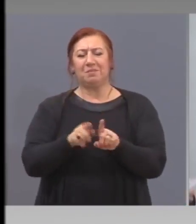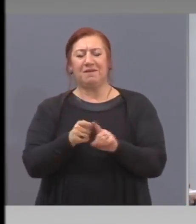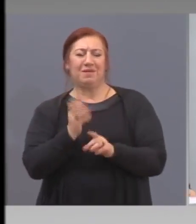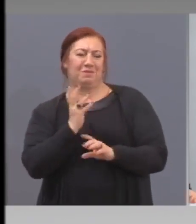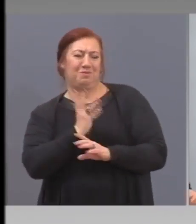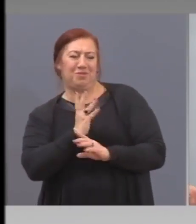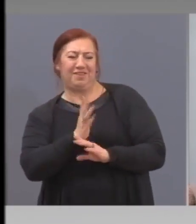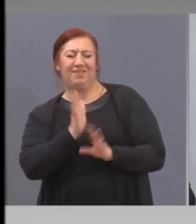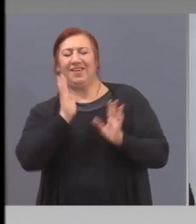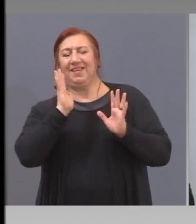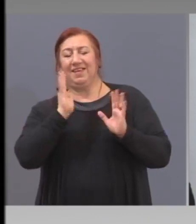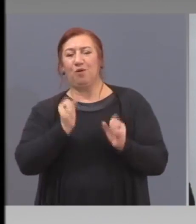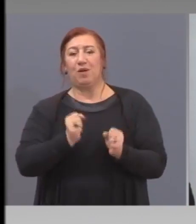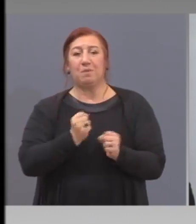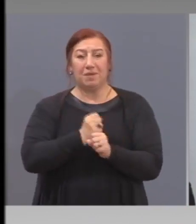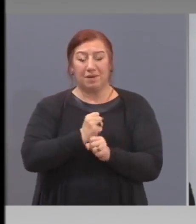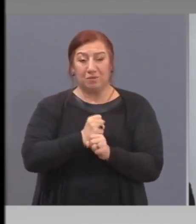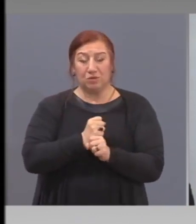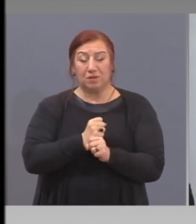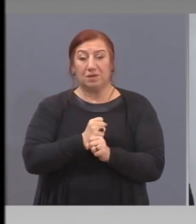се с тази пандемия.